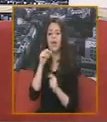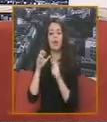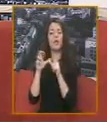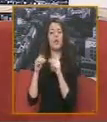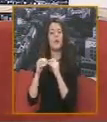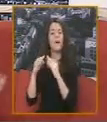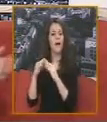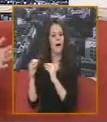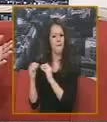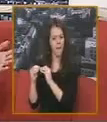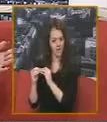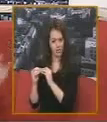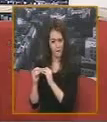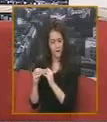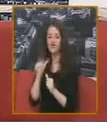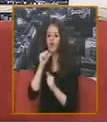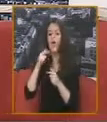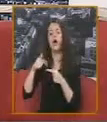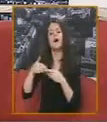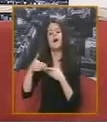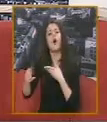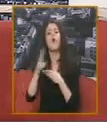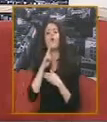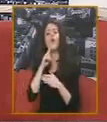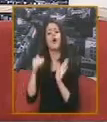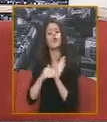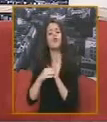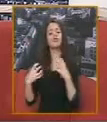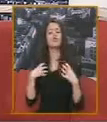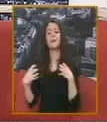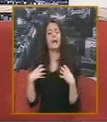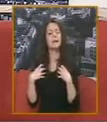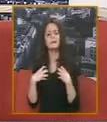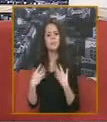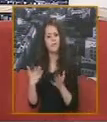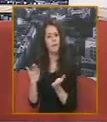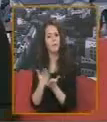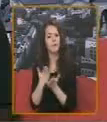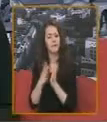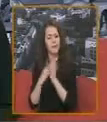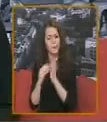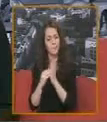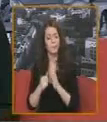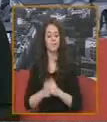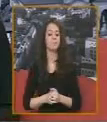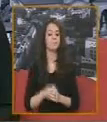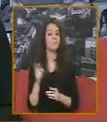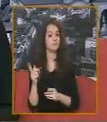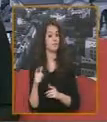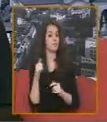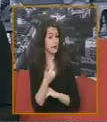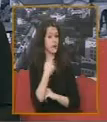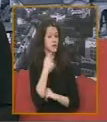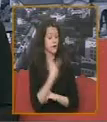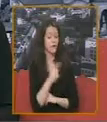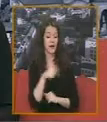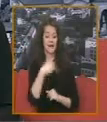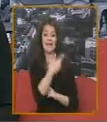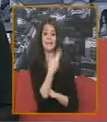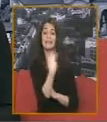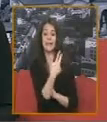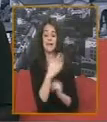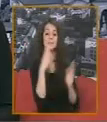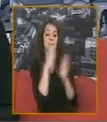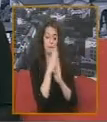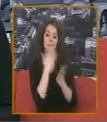Po tom koje sve predstave Na što biste vi skrenali pažnje Već sledećeg meseca 30. marta prevodit